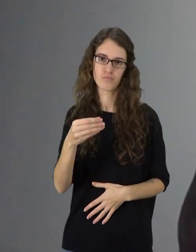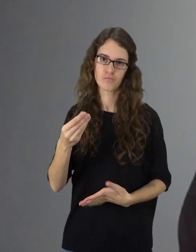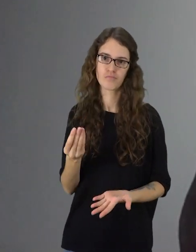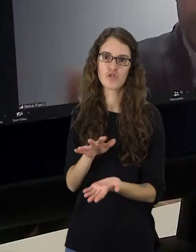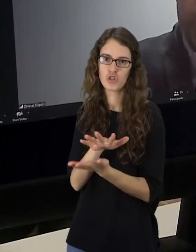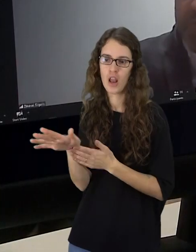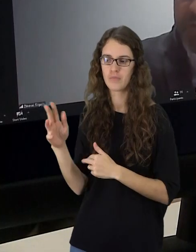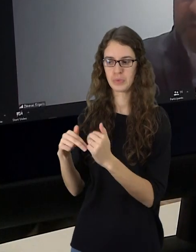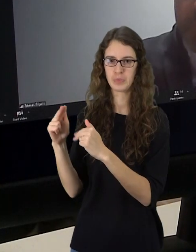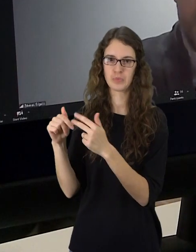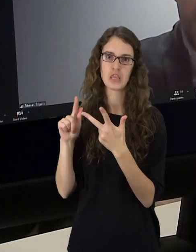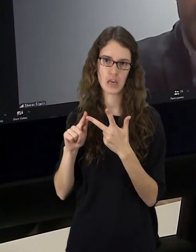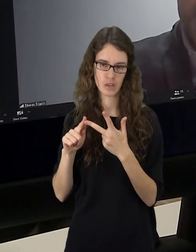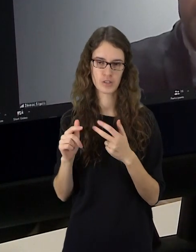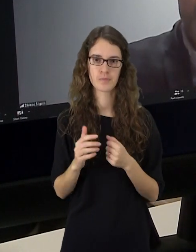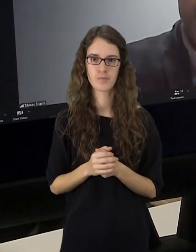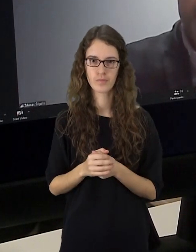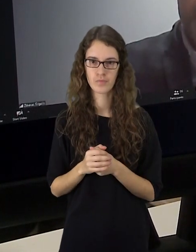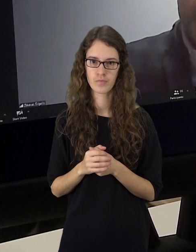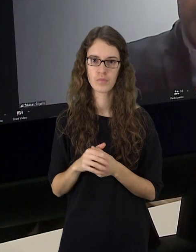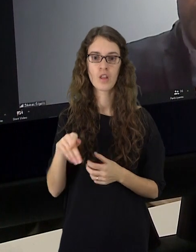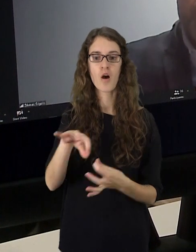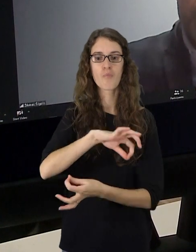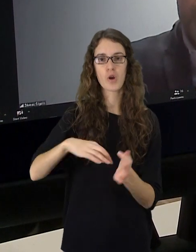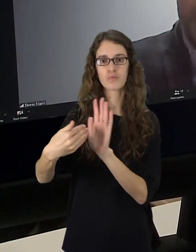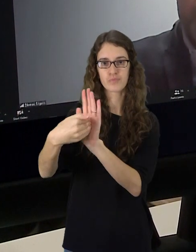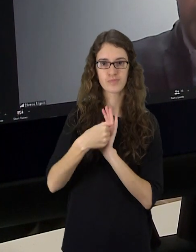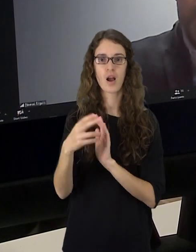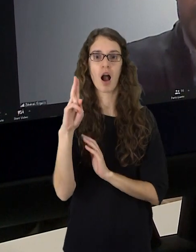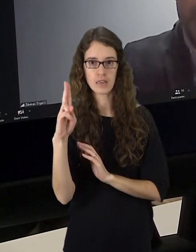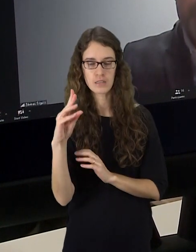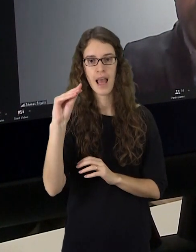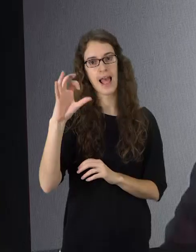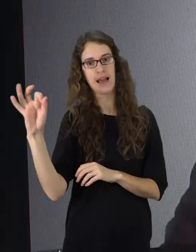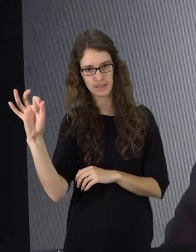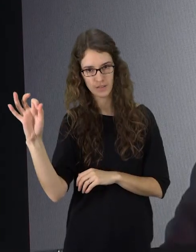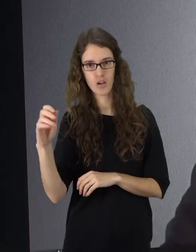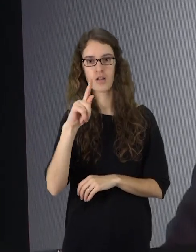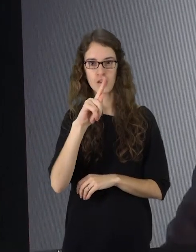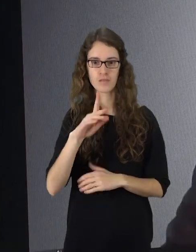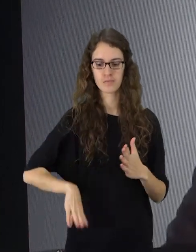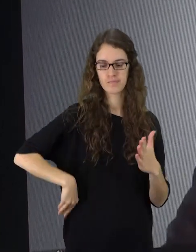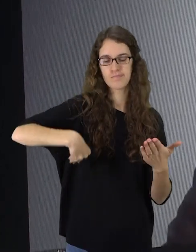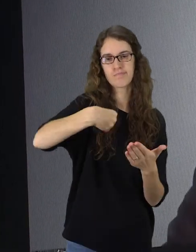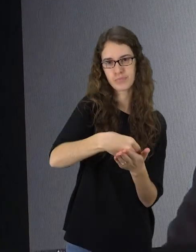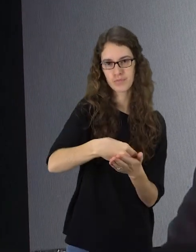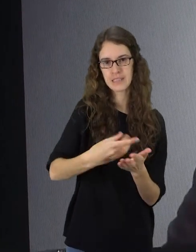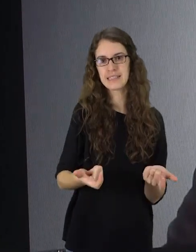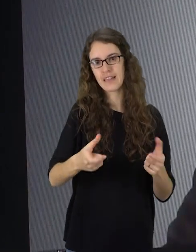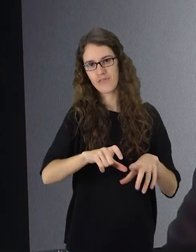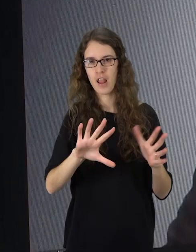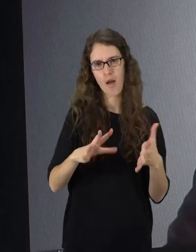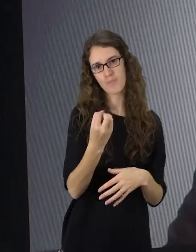naudingas miestui. Didžioji dalis projekto finansuojama Europos Sąjungos lėšomis, tačiau prie lygusios dalies, kurie sudaro apie 15